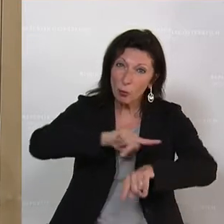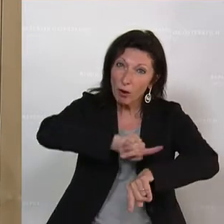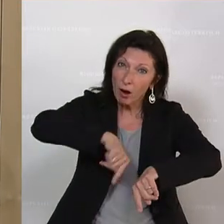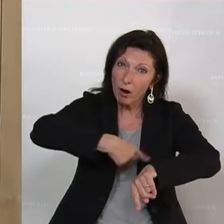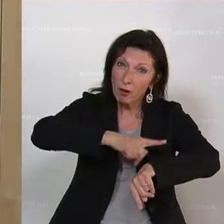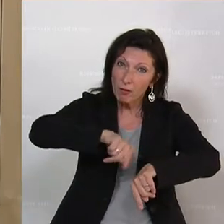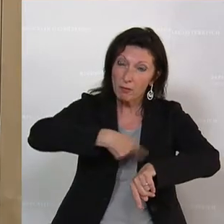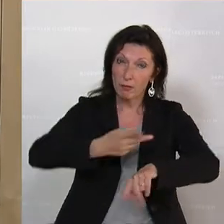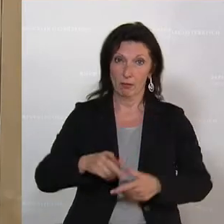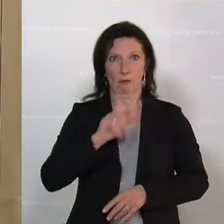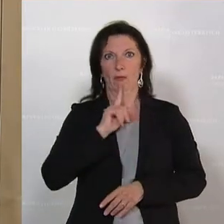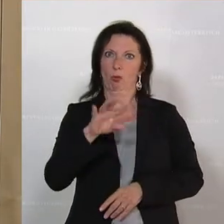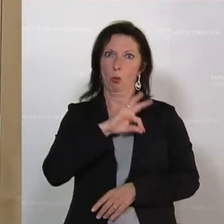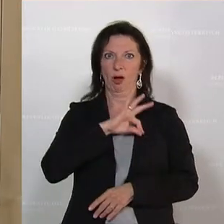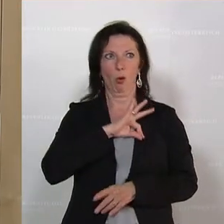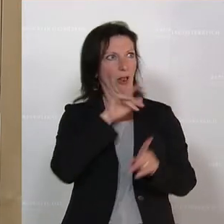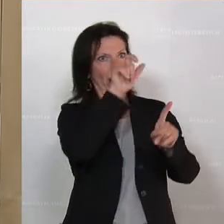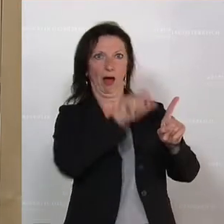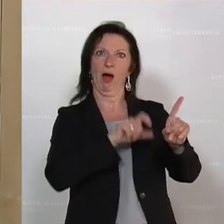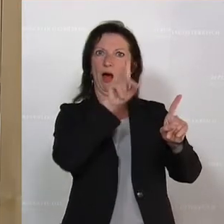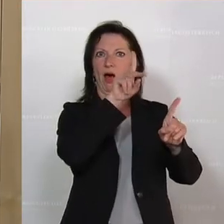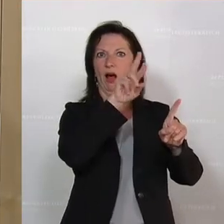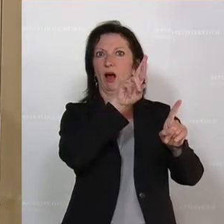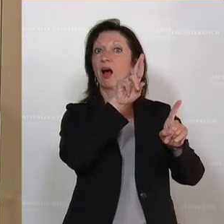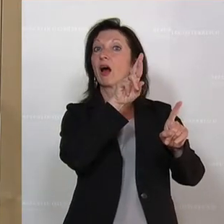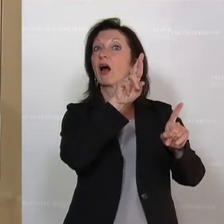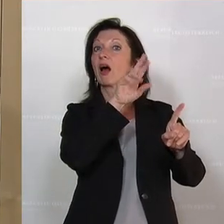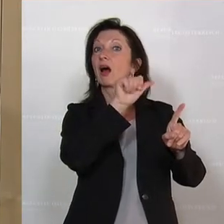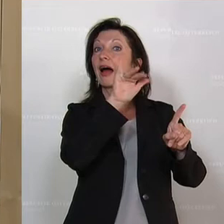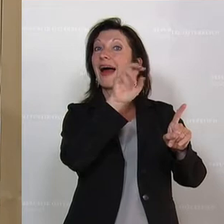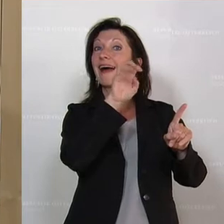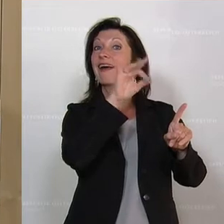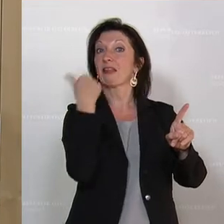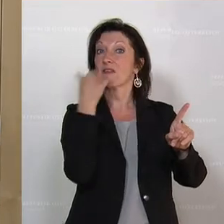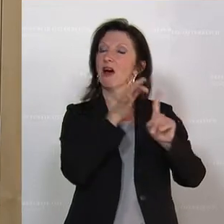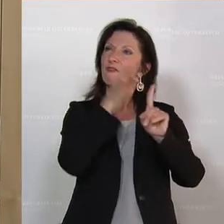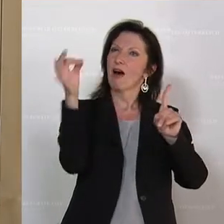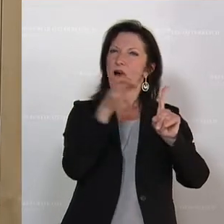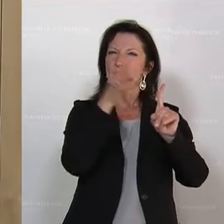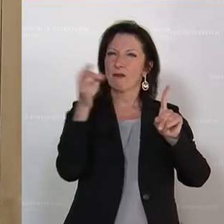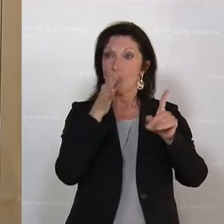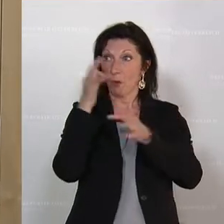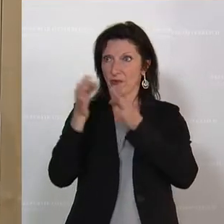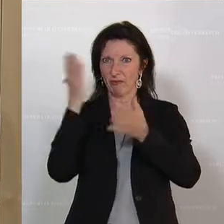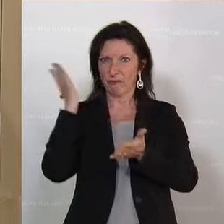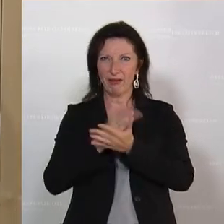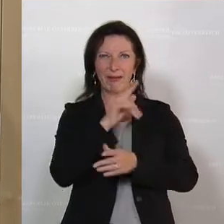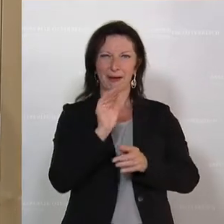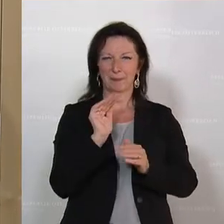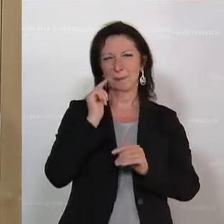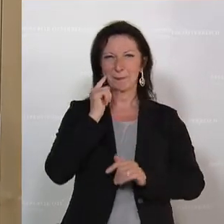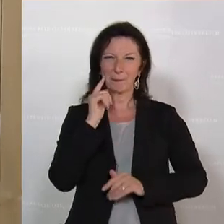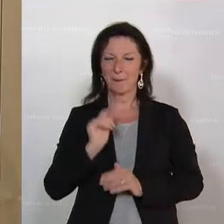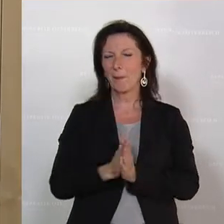Stunden. Da hat nur der Herr Kollege Greiner gefragt. Und ich erinnere mich noch an sein süffisantes Lächeln nach der Befragung. Ha,